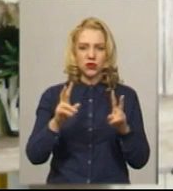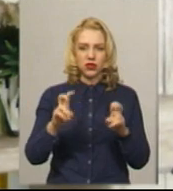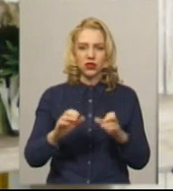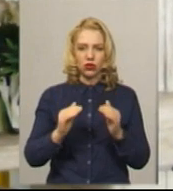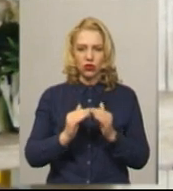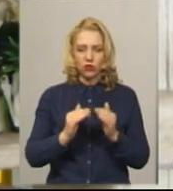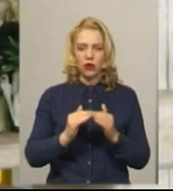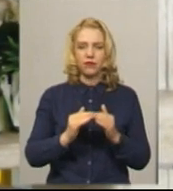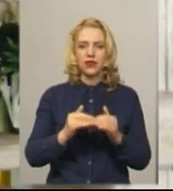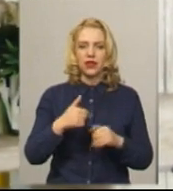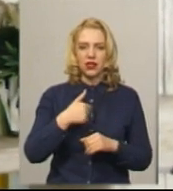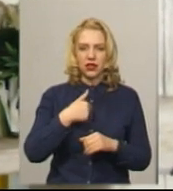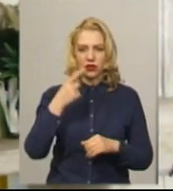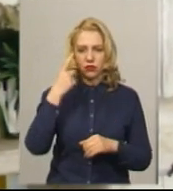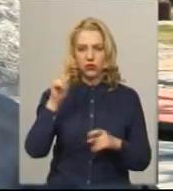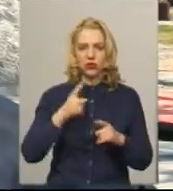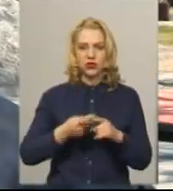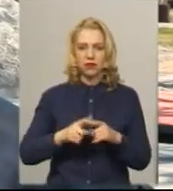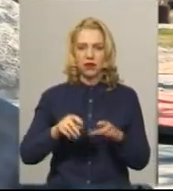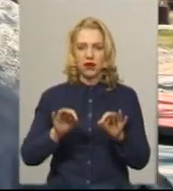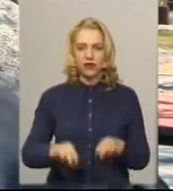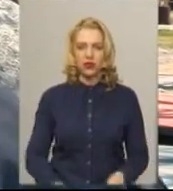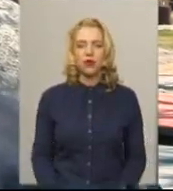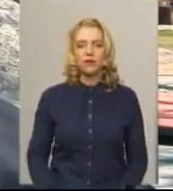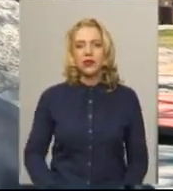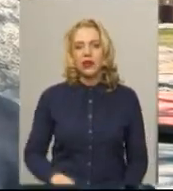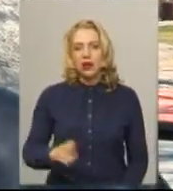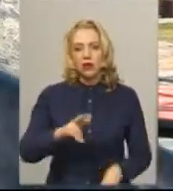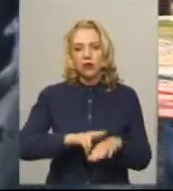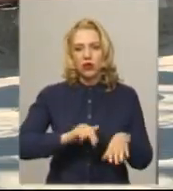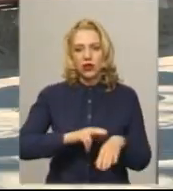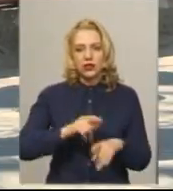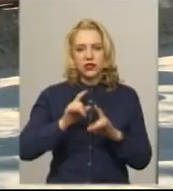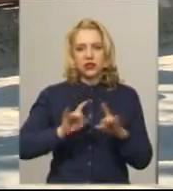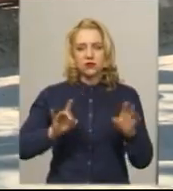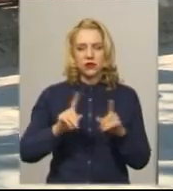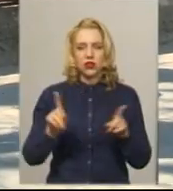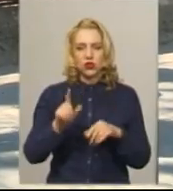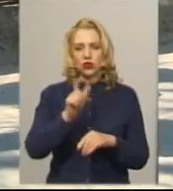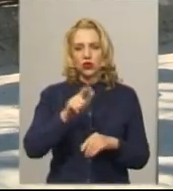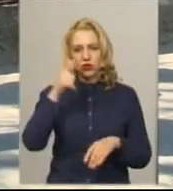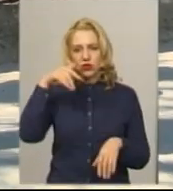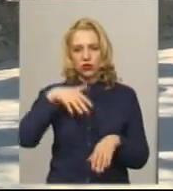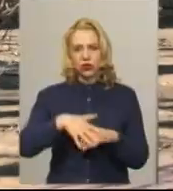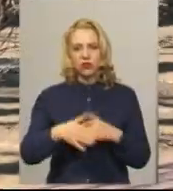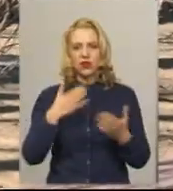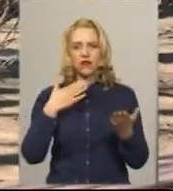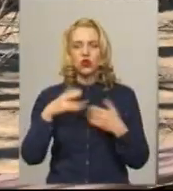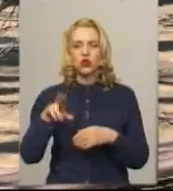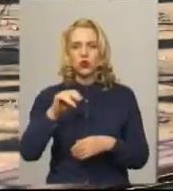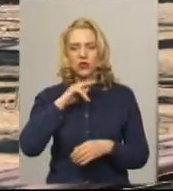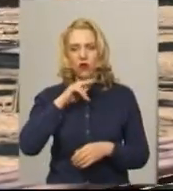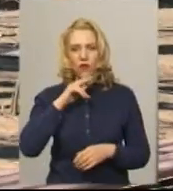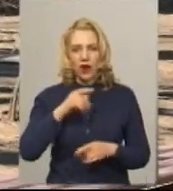я думаю, що це правильно. Лейтенант поліції Павло Ткачук каже, люди з розумінням ставляться до зауважень.